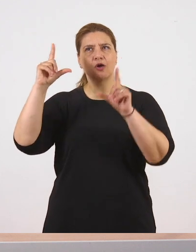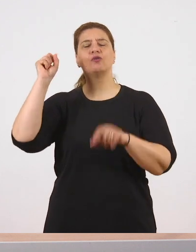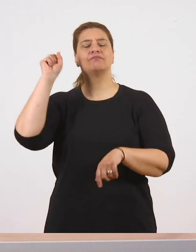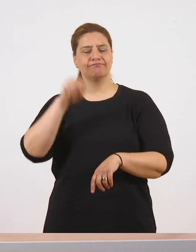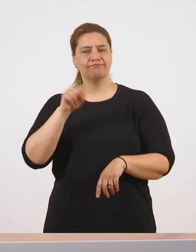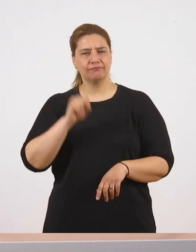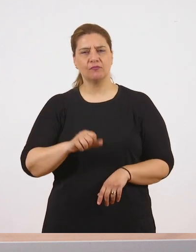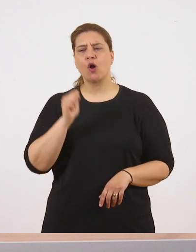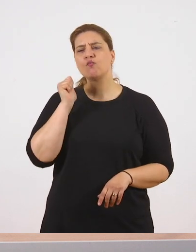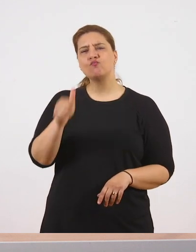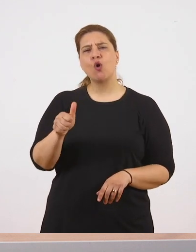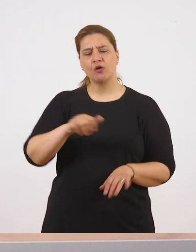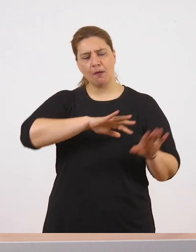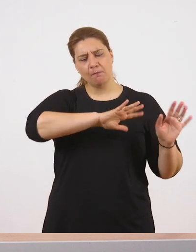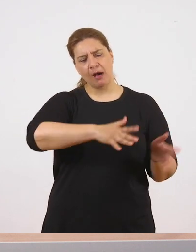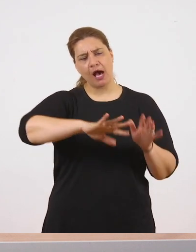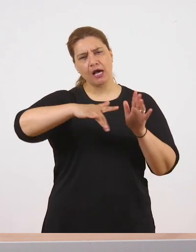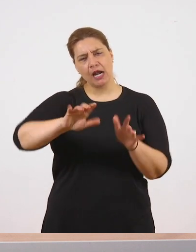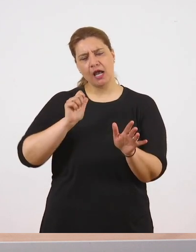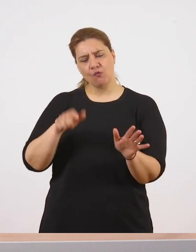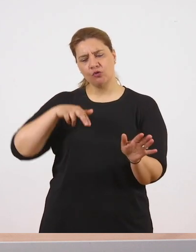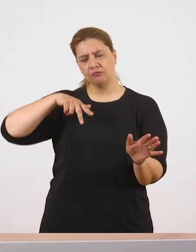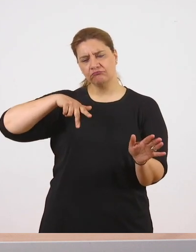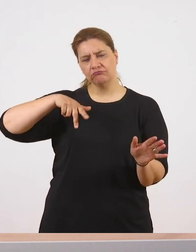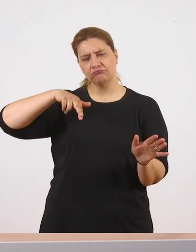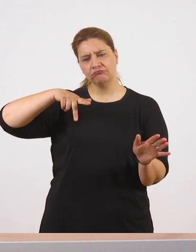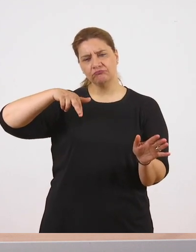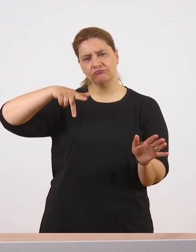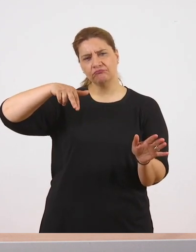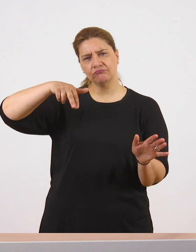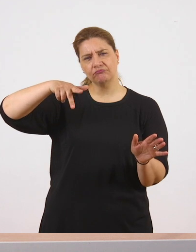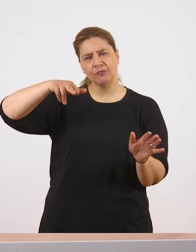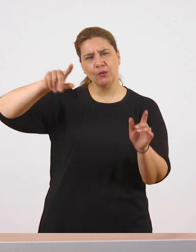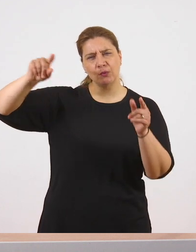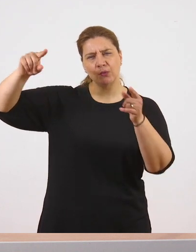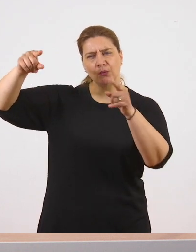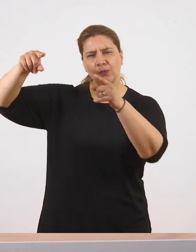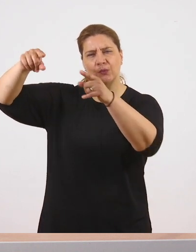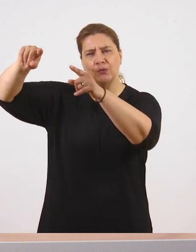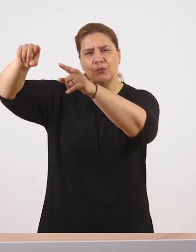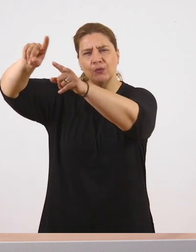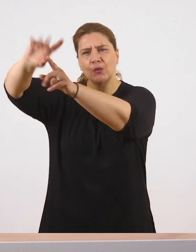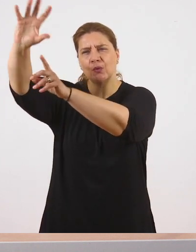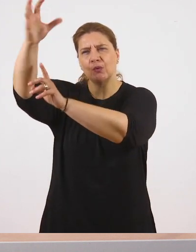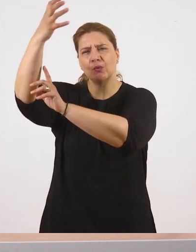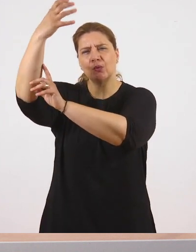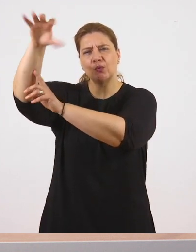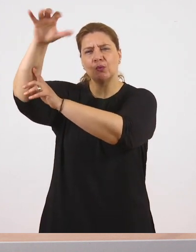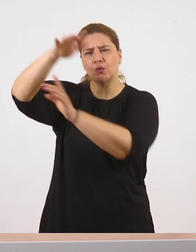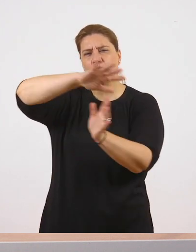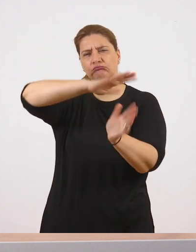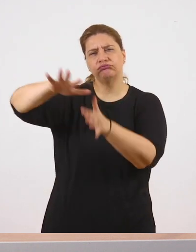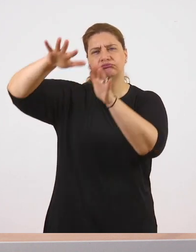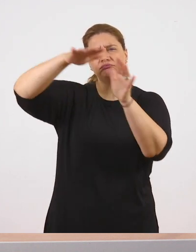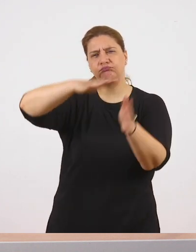περπατάει μια μοναχική φιγούρα στην παραλία και να φτάνει στο ακροτήρι με τον φάρο που τον δέρνουν τα κύματα. Και εδώ μια